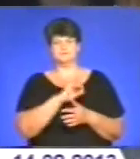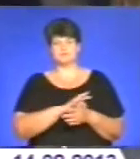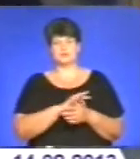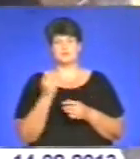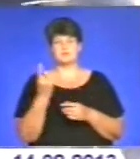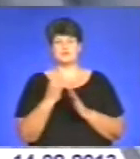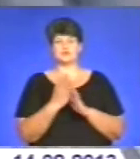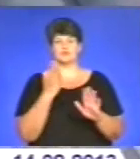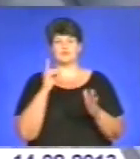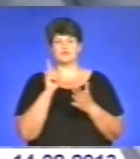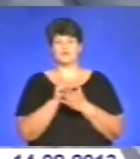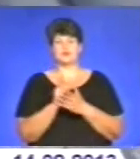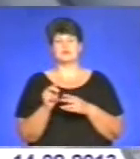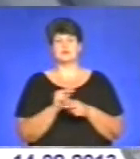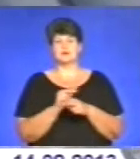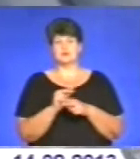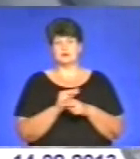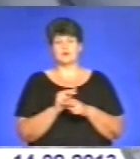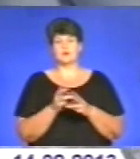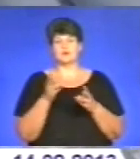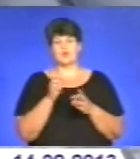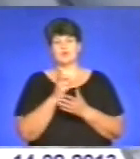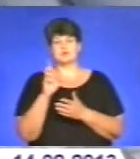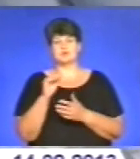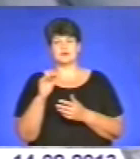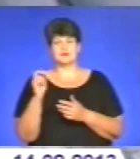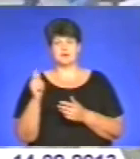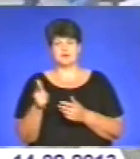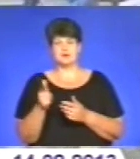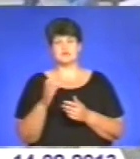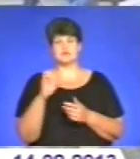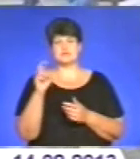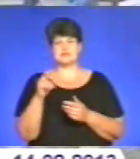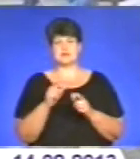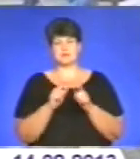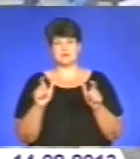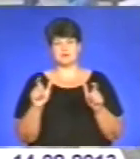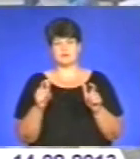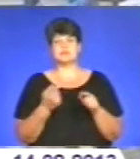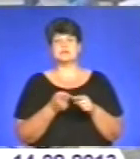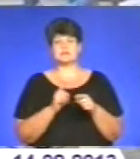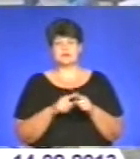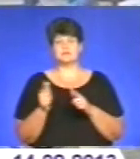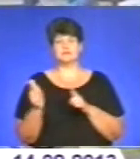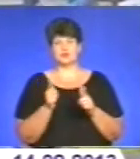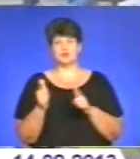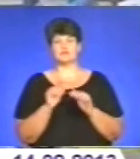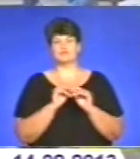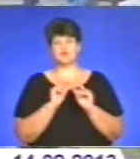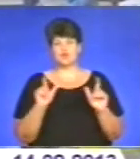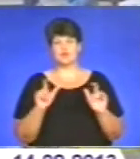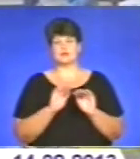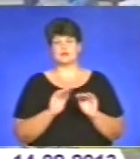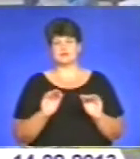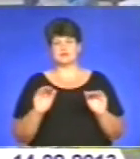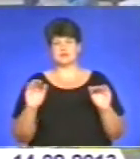Першочергово мають привести до ладу комунальну інфраструктуру соціальних об'єктів. Подготовка к зимі – це підготовка школ, дитинських садиків, які мають